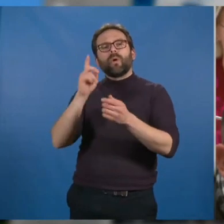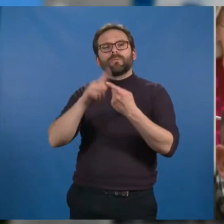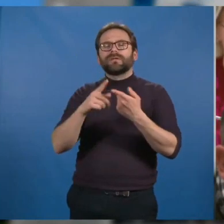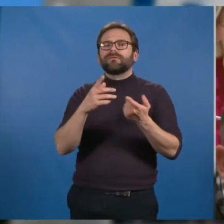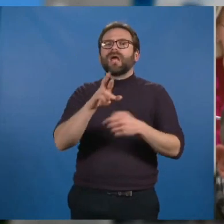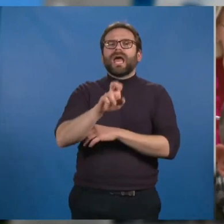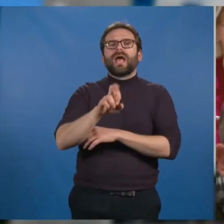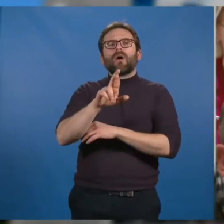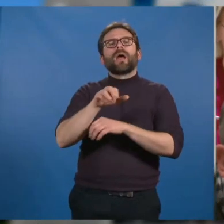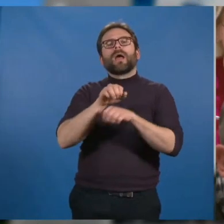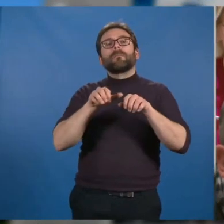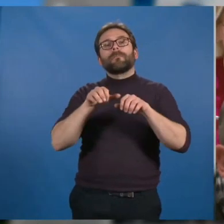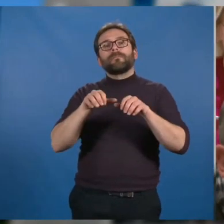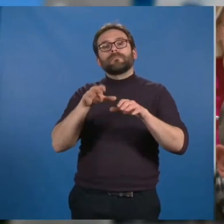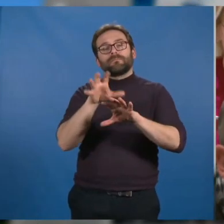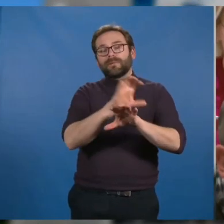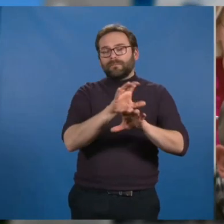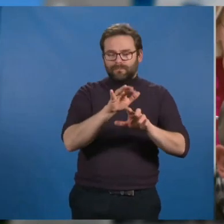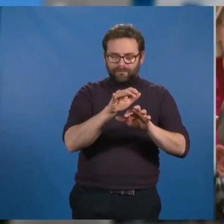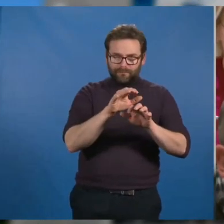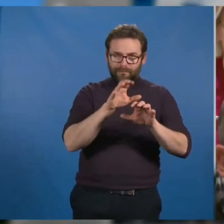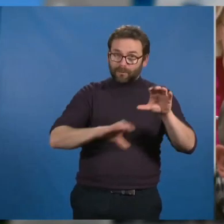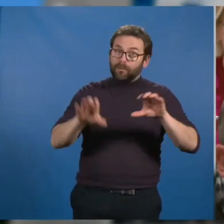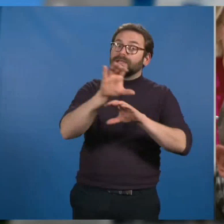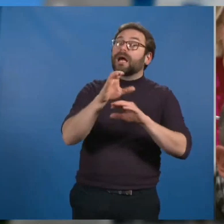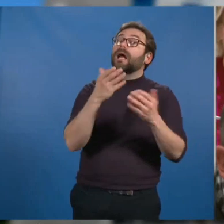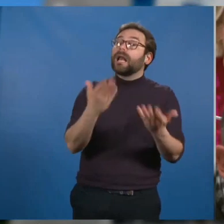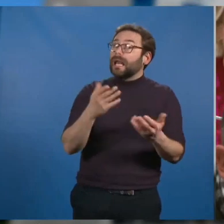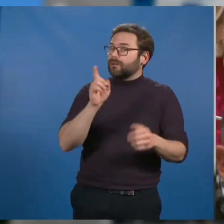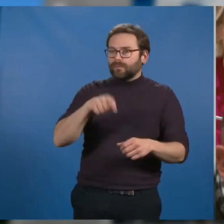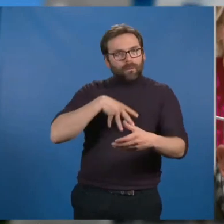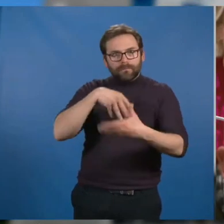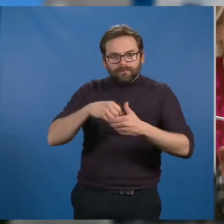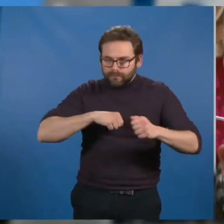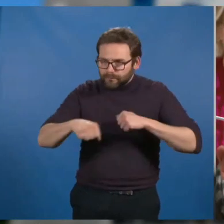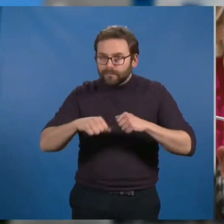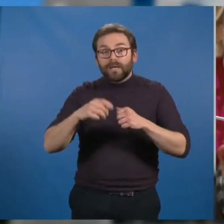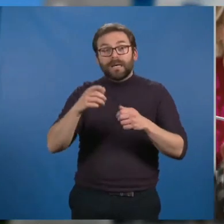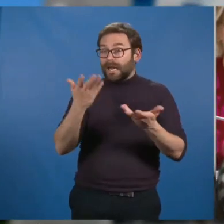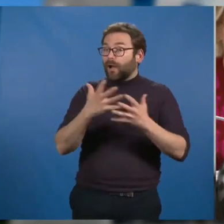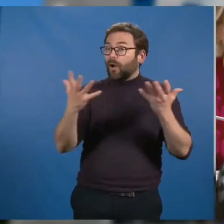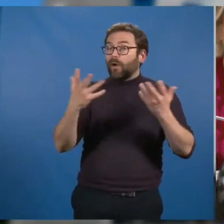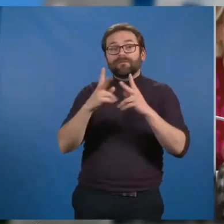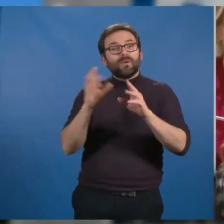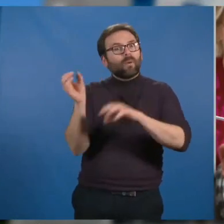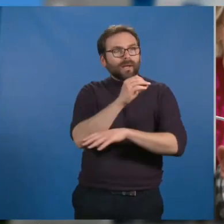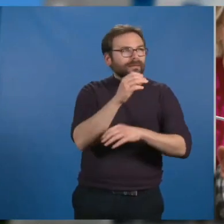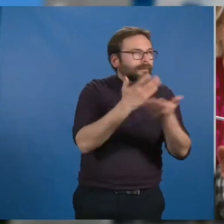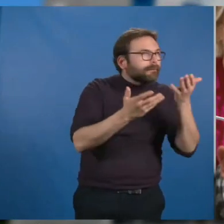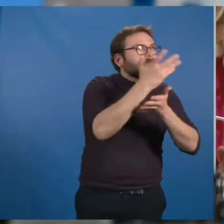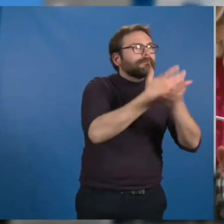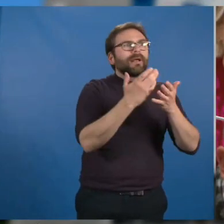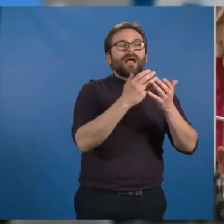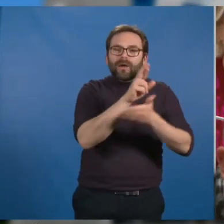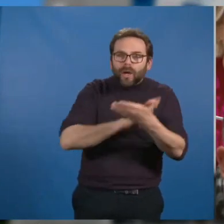cela, l'ensemble des grandes villes de l'Ouest doivent se concerter à travers le pôle Loire-Bretagne avec